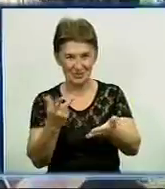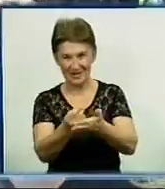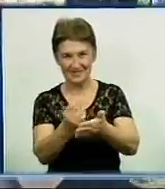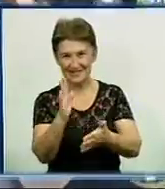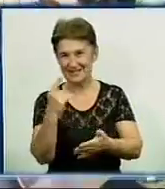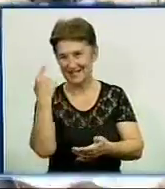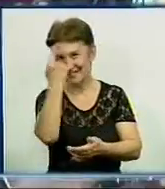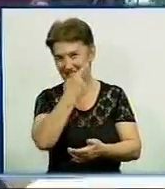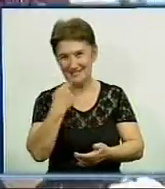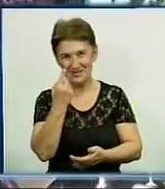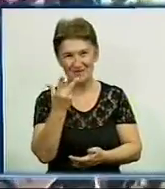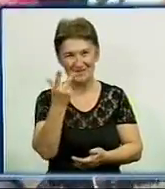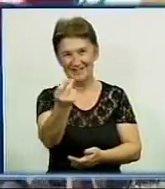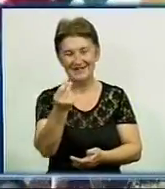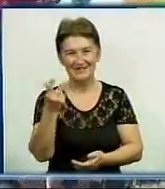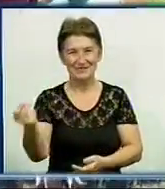лице з струєю.